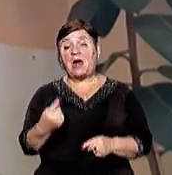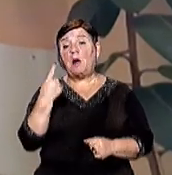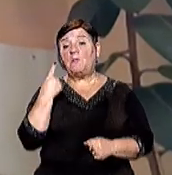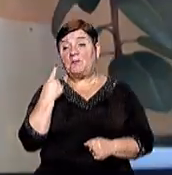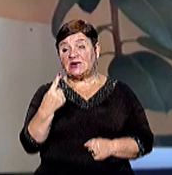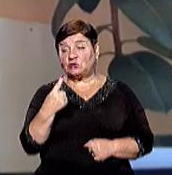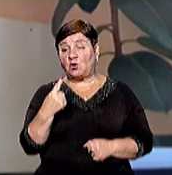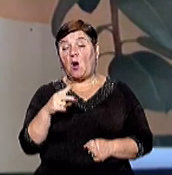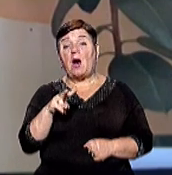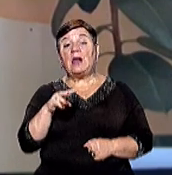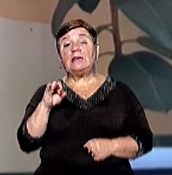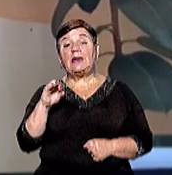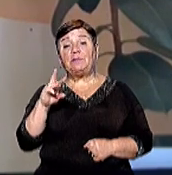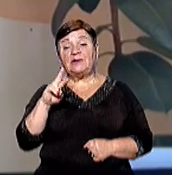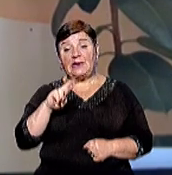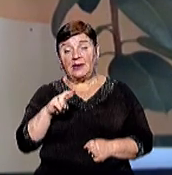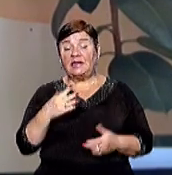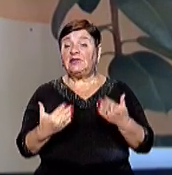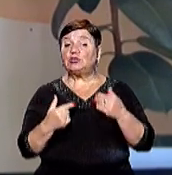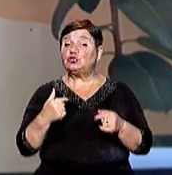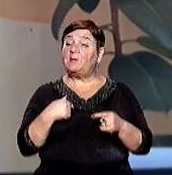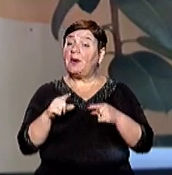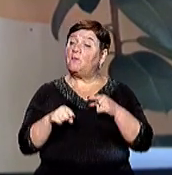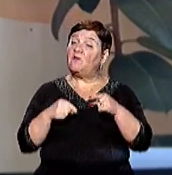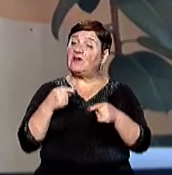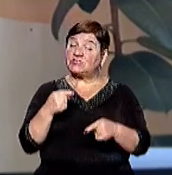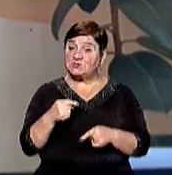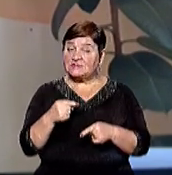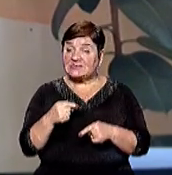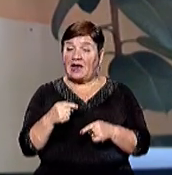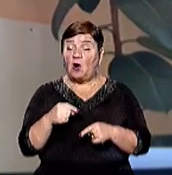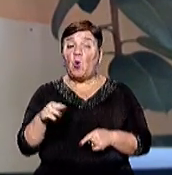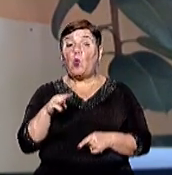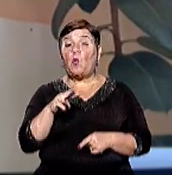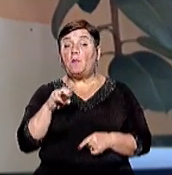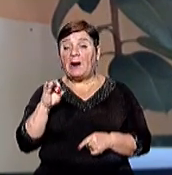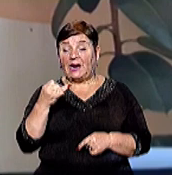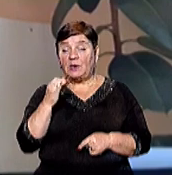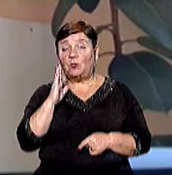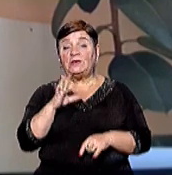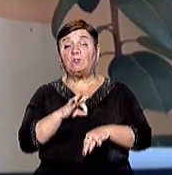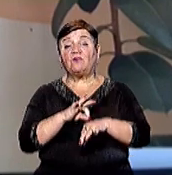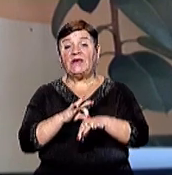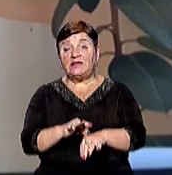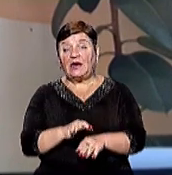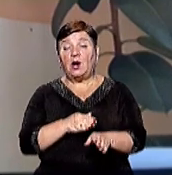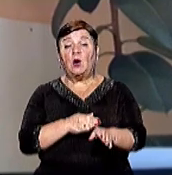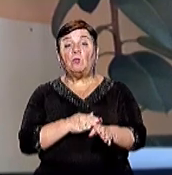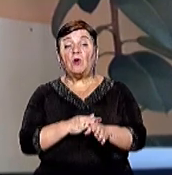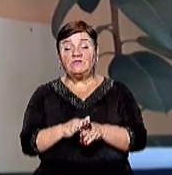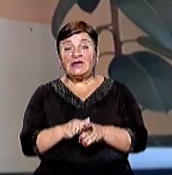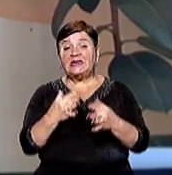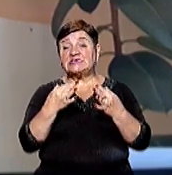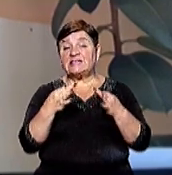липня Якщо ми повернемося в травні за парти шкільні, то в травні буде проведене пробне зовнішнє